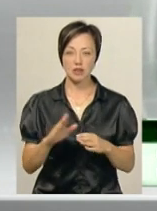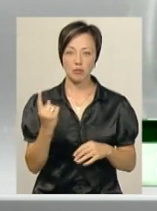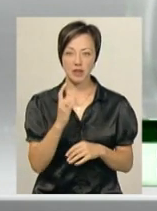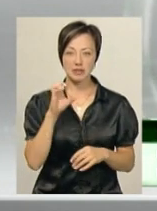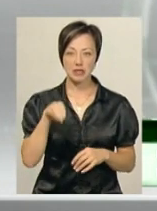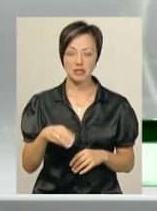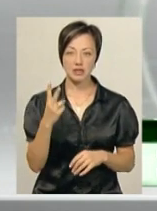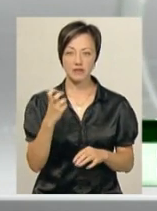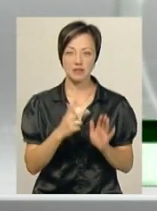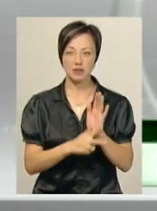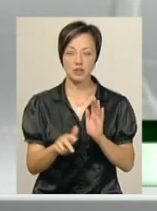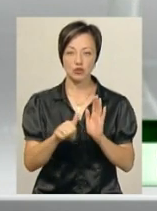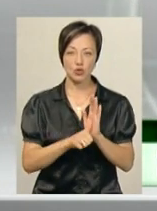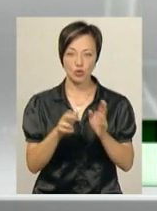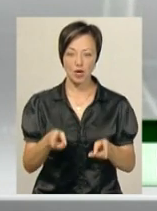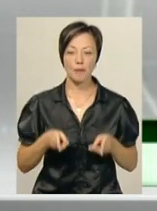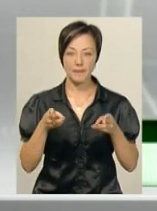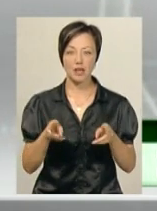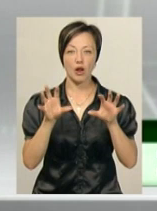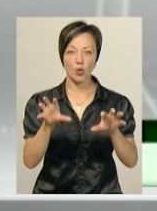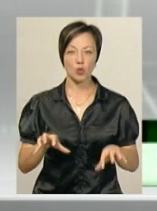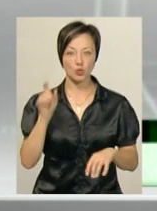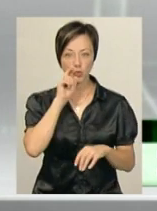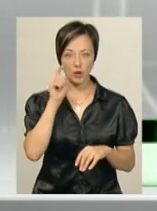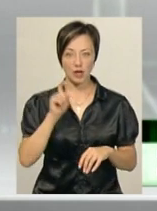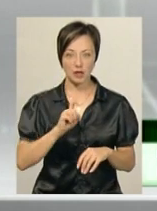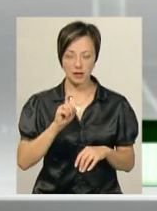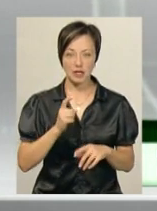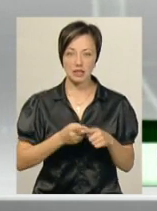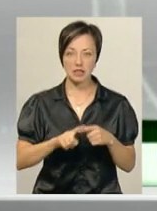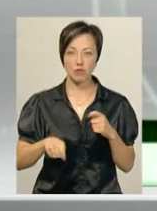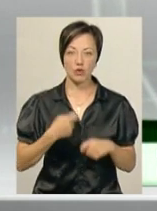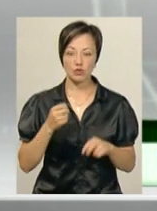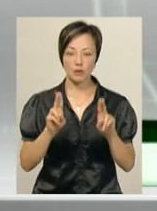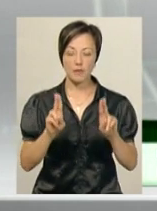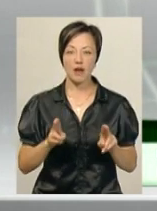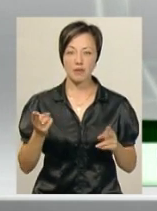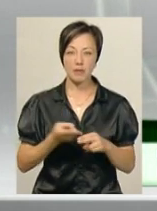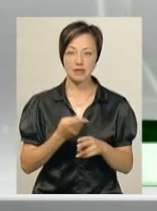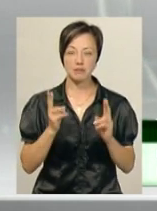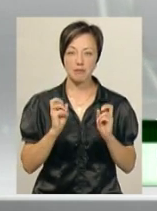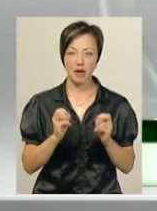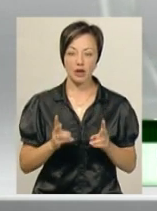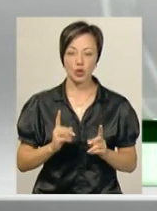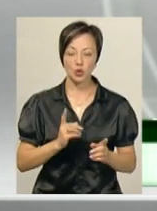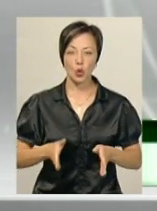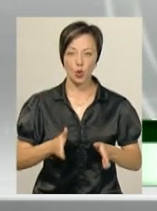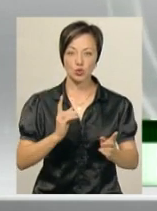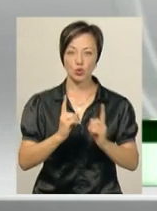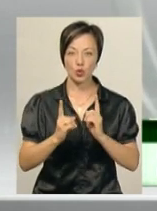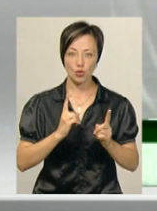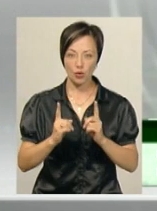1 статті 286 Кримінального кодексу України та порушення правил безпеки дорожнього руху або експлуатації